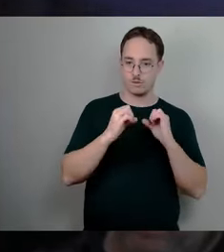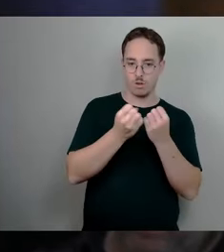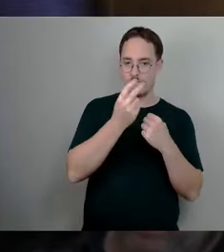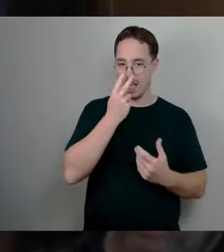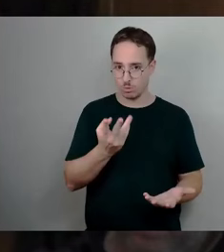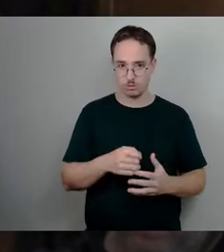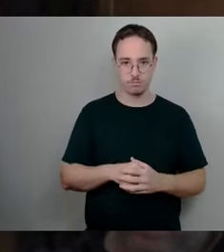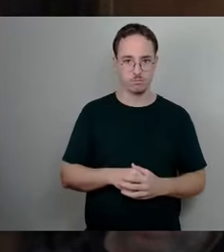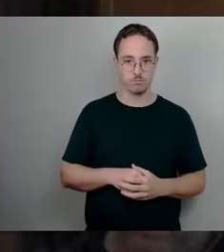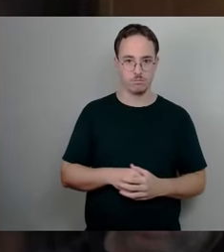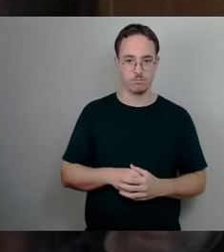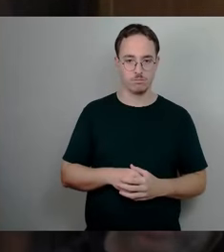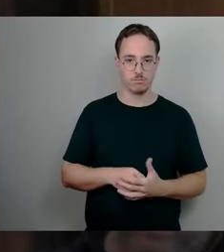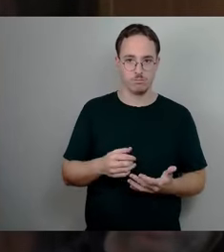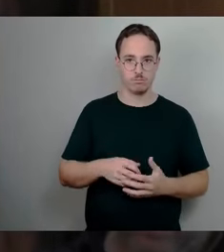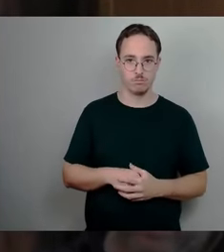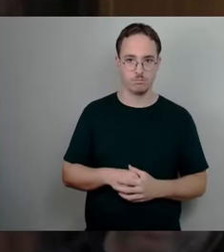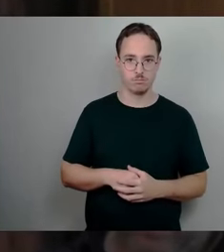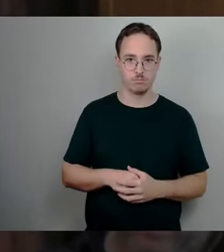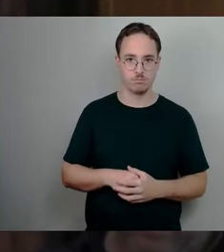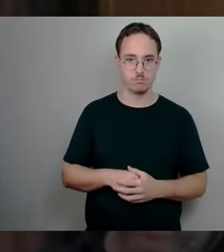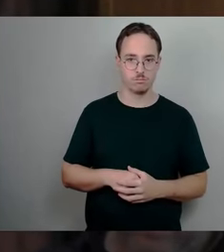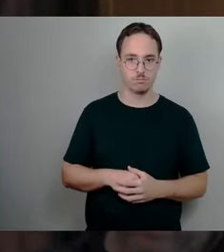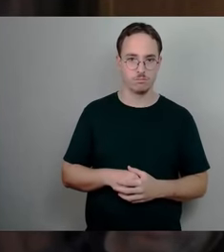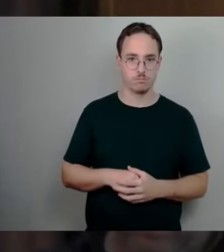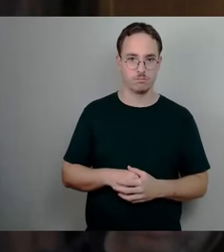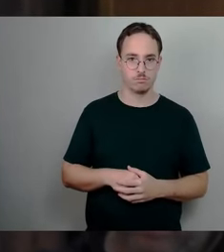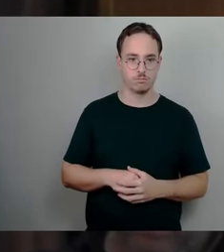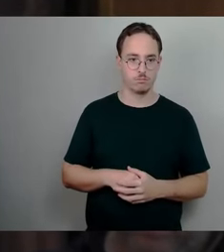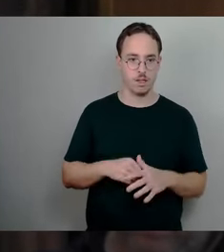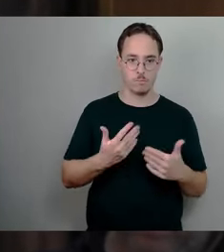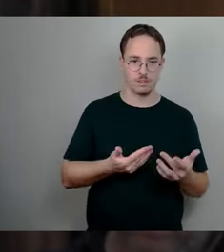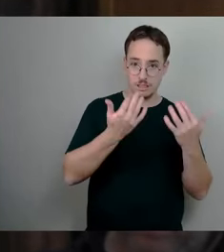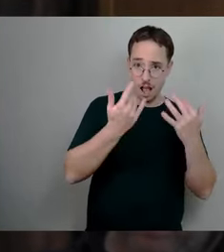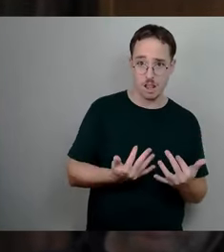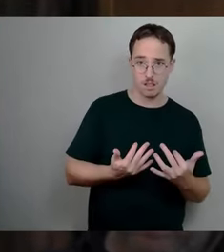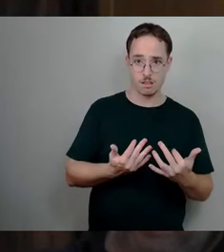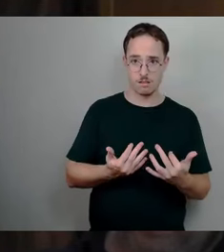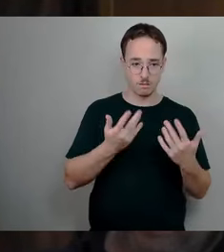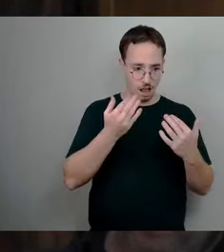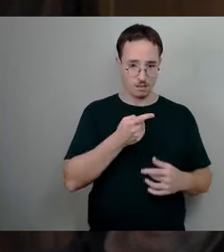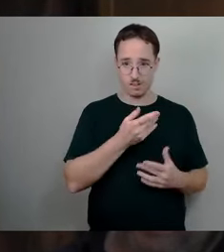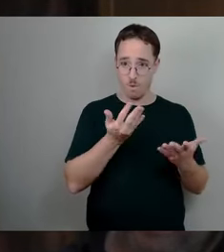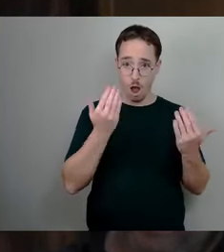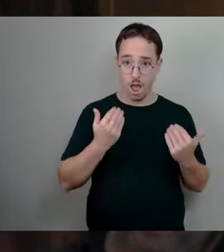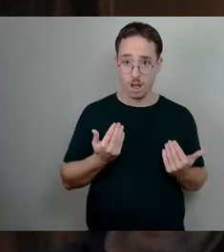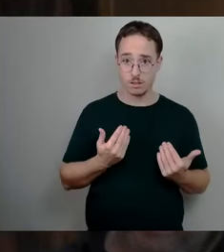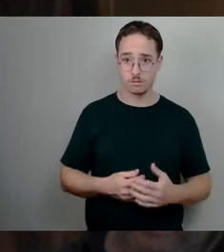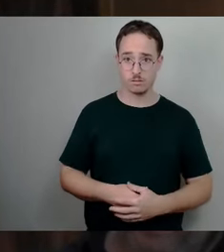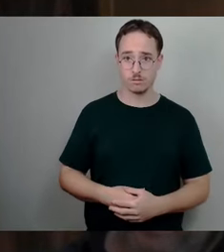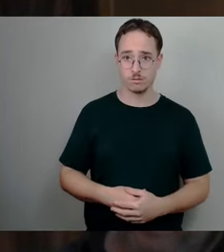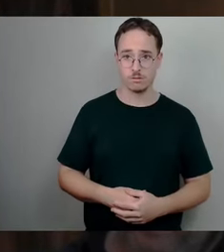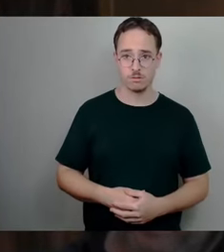oder gibt es andere Zahlen, oder gehen sie gar von einem haushaltslosen Zustand aus.